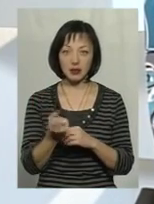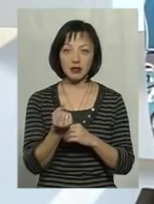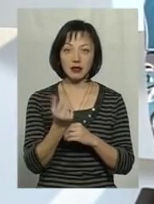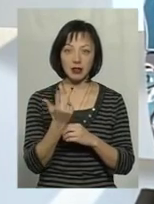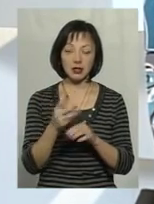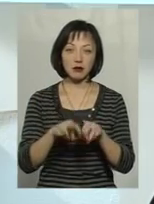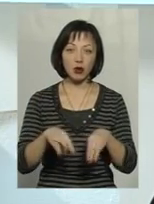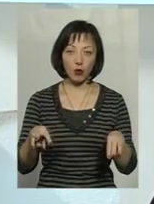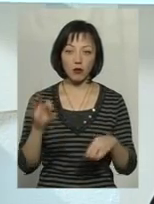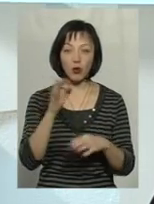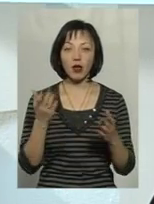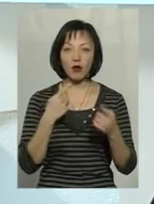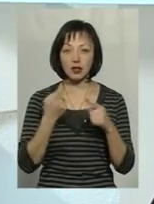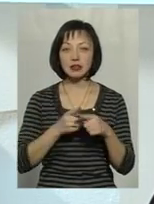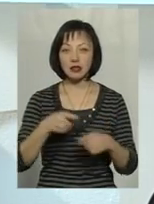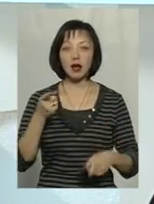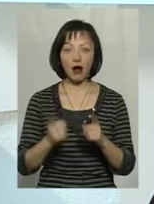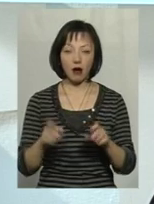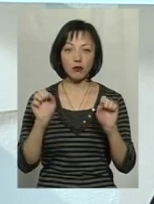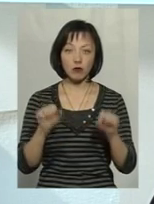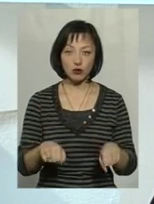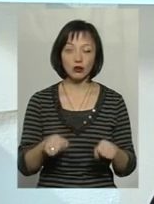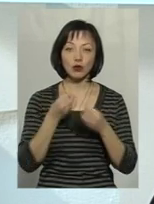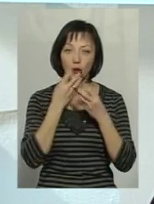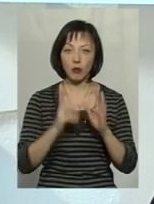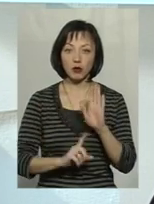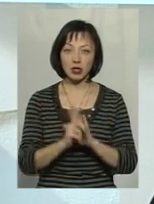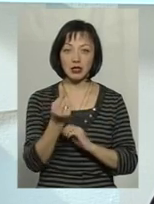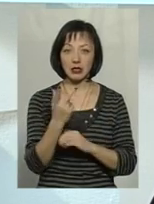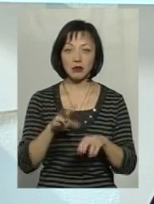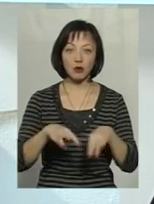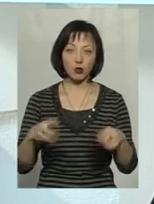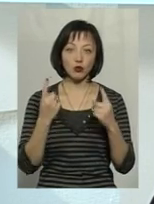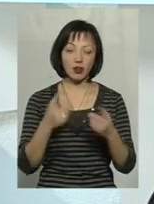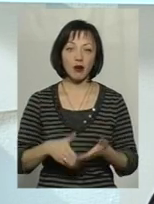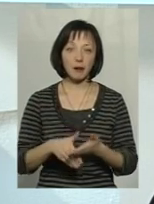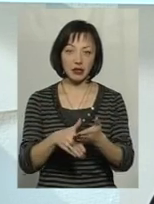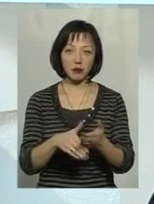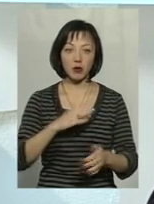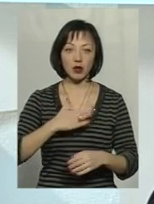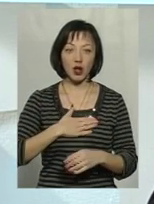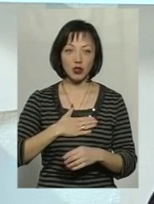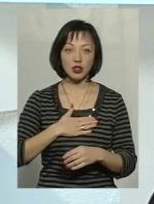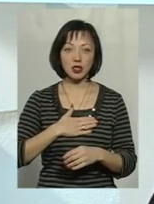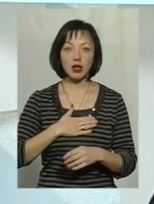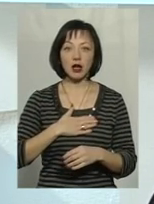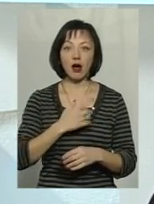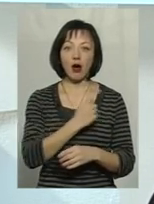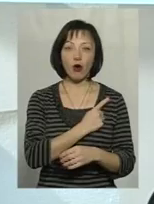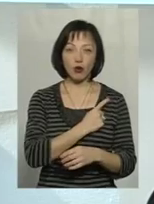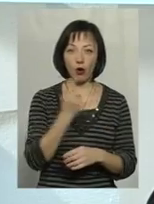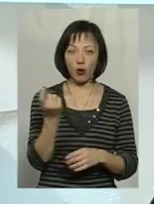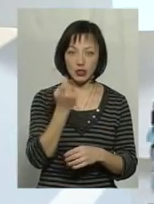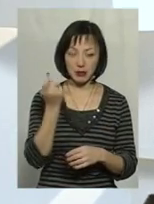мільйонів, про які ми говорили. Це реальна річ, з якої було б добре почати. 13 мільйонів – це була б суттєва підтримка наших односівників і малих